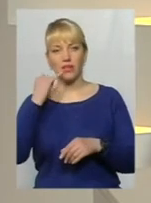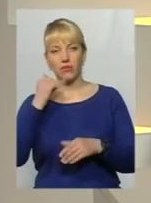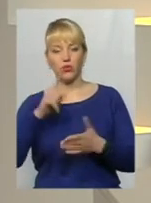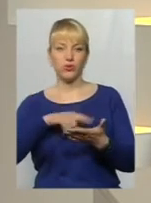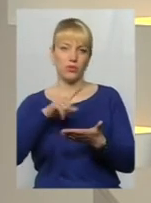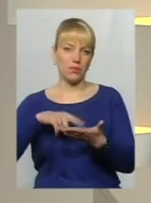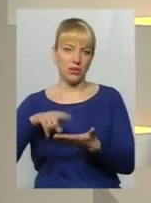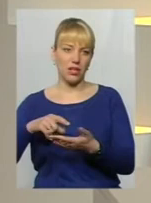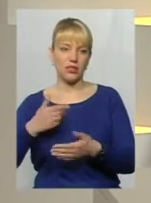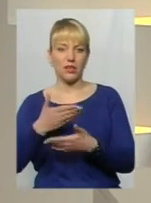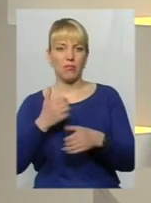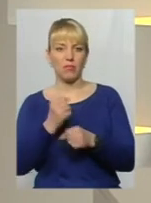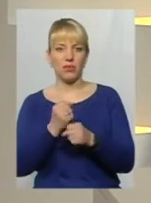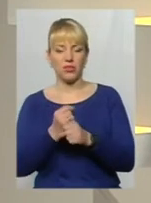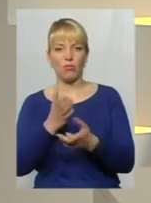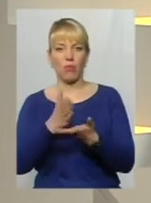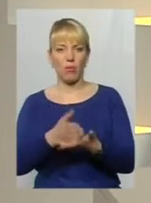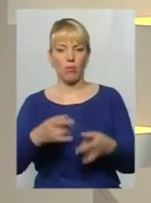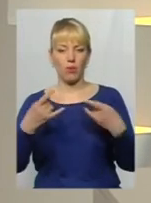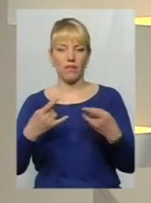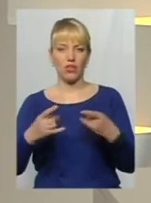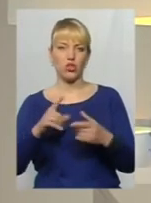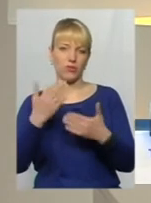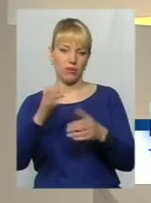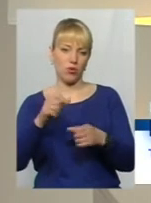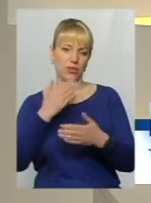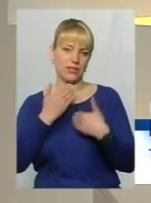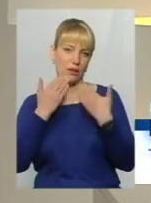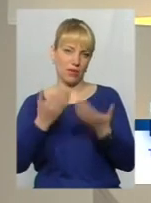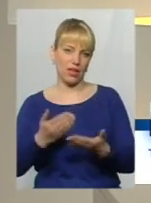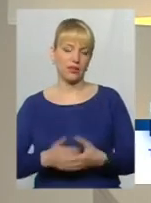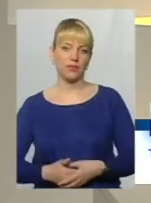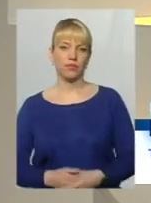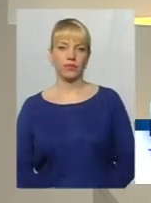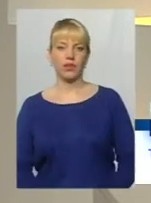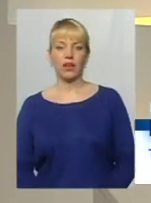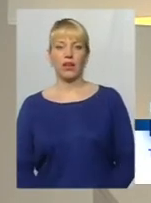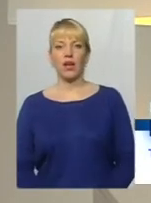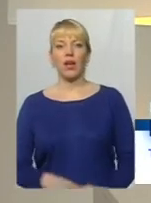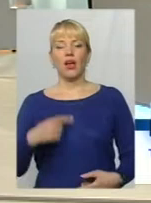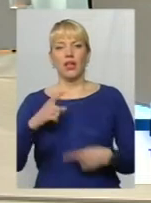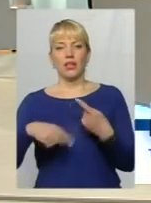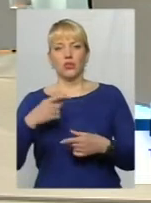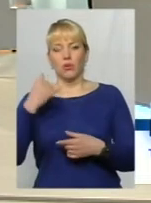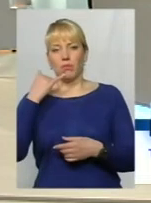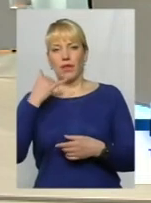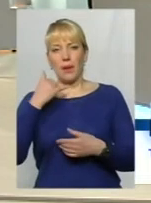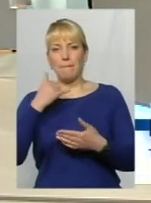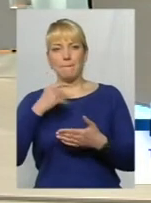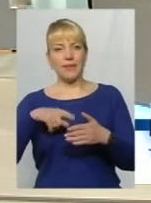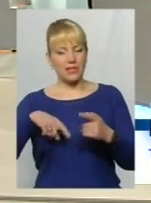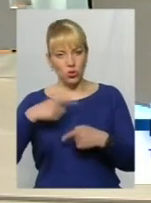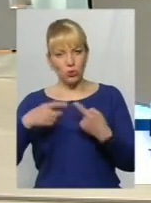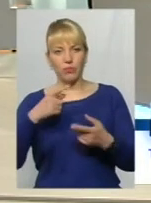питайте. Ми працюємо в прямому ефірі для вас, щоб ви могли задати своє питання. Моє наступне питання до вас, пане Олег, буде таке.